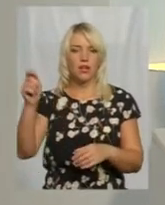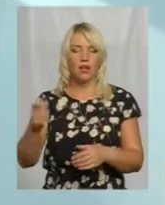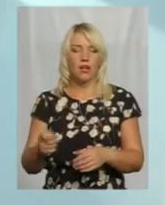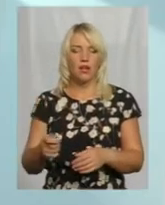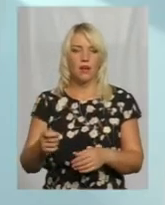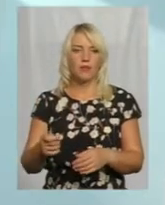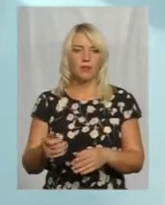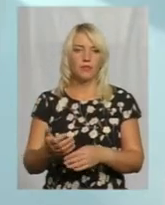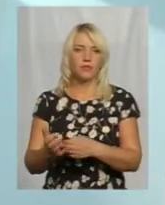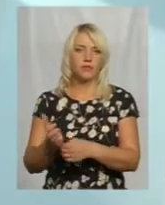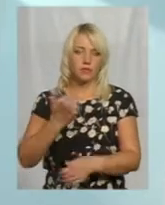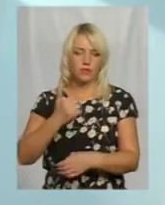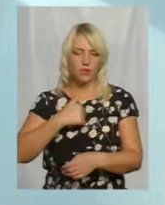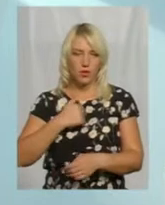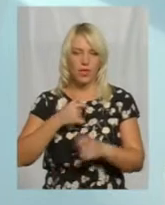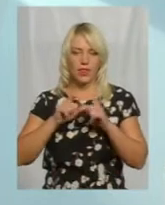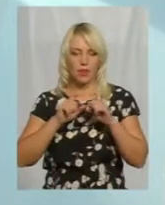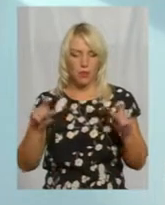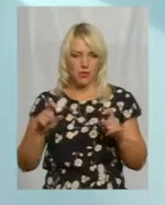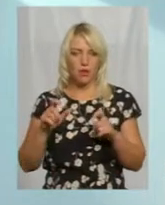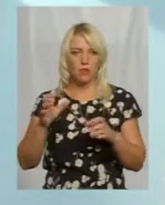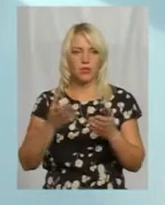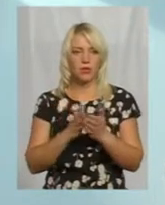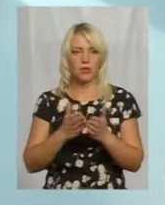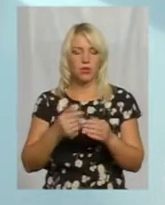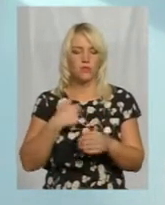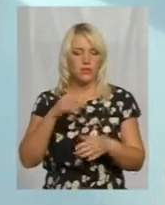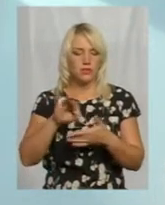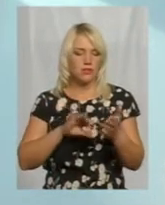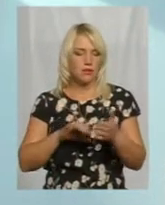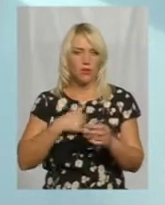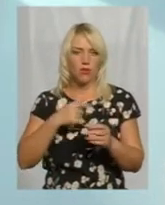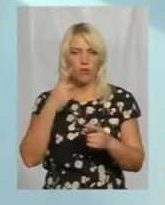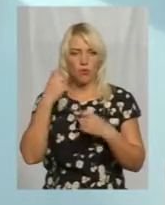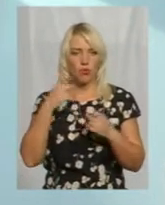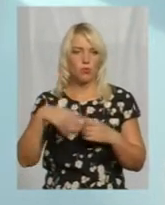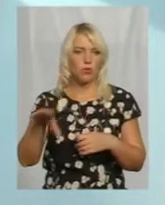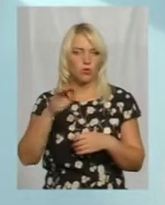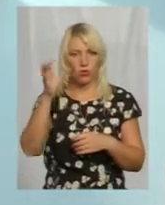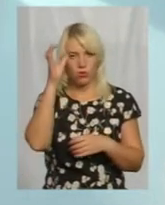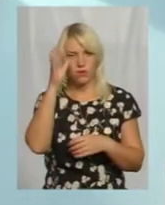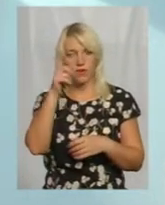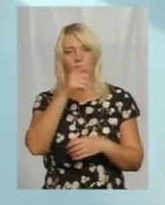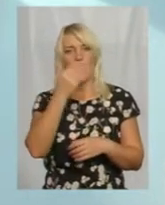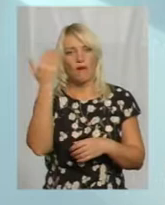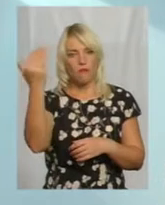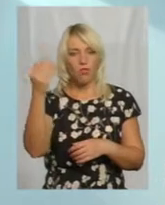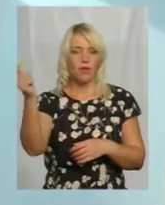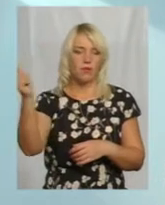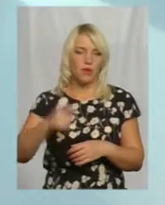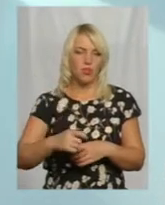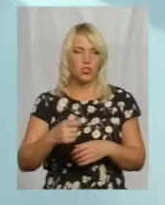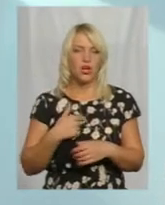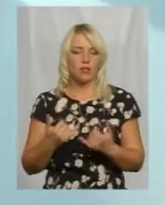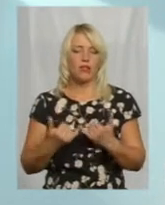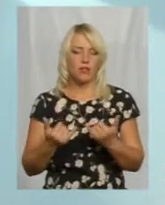у департамент, ми зразу терміново повідомляємо всі органи управління освітою, і вони приїжджають для отримання безпосередньо